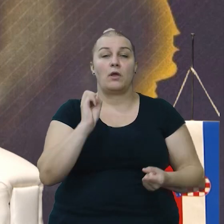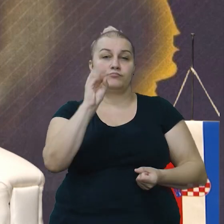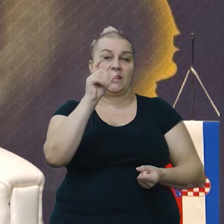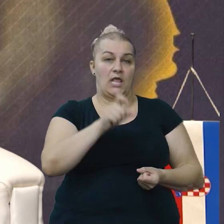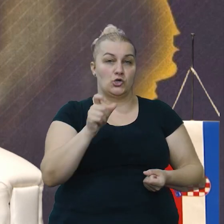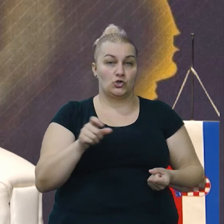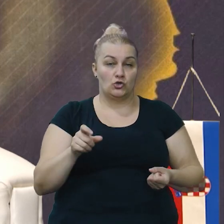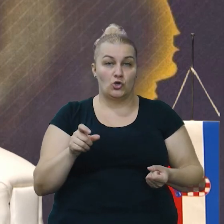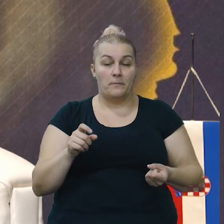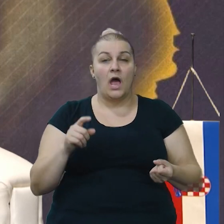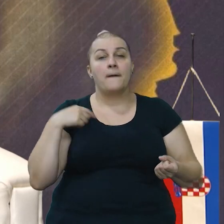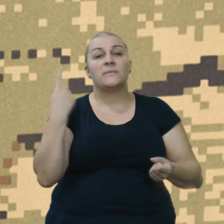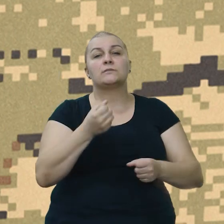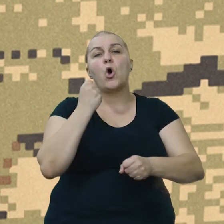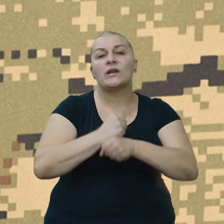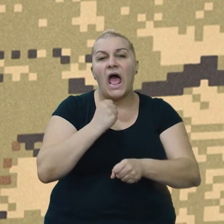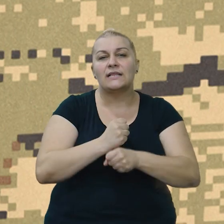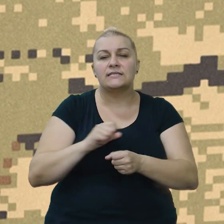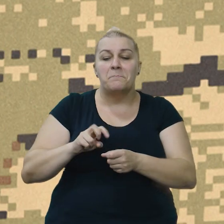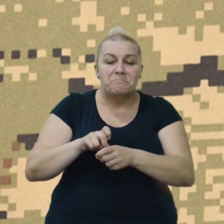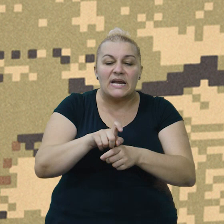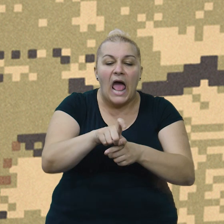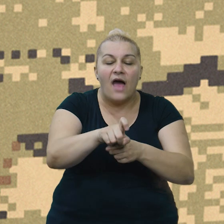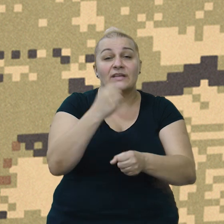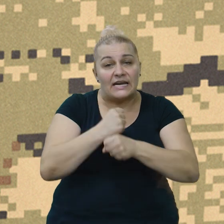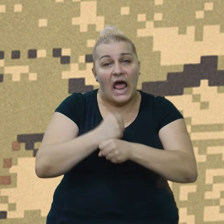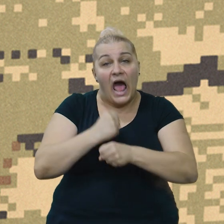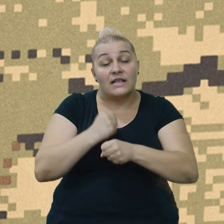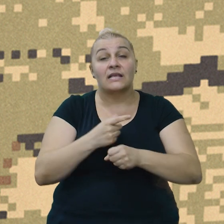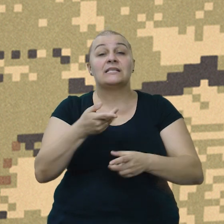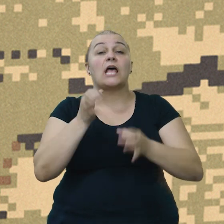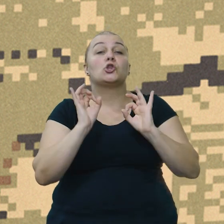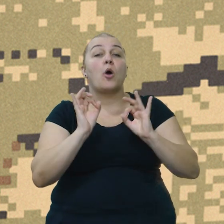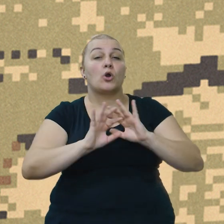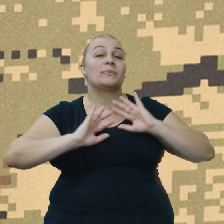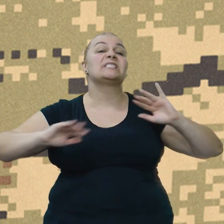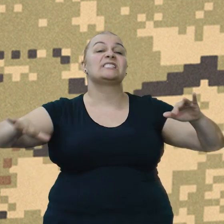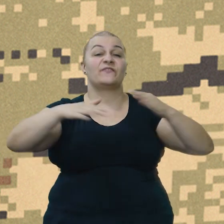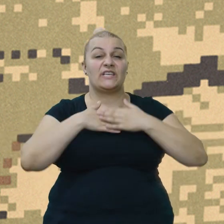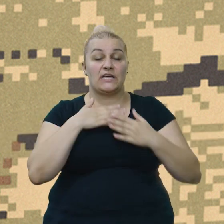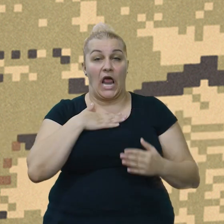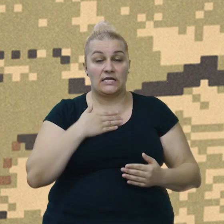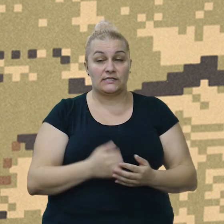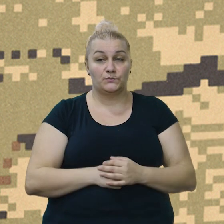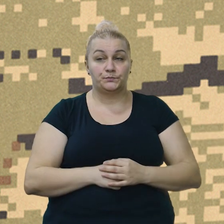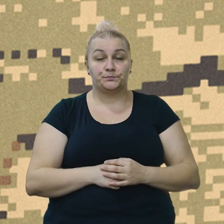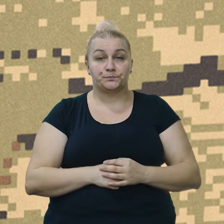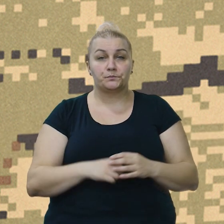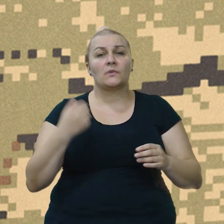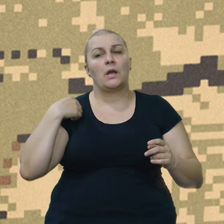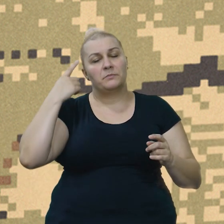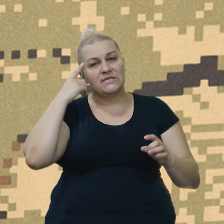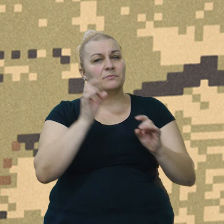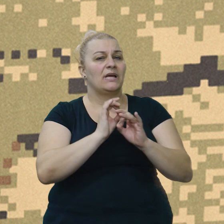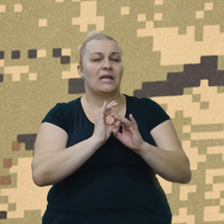I mi smo praktički radnici, mravi, koji radimo u tvoj udrugi, za dobro bit svih nas. Mislim